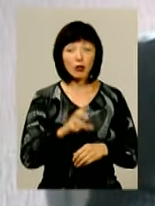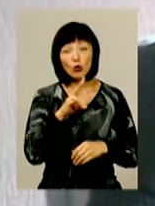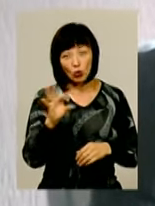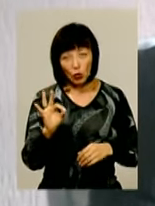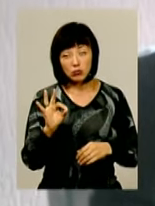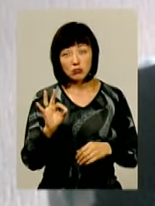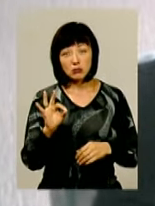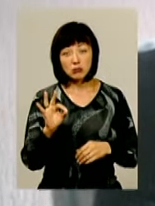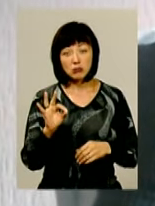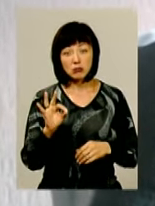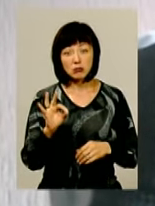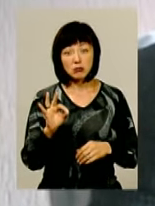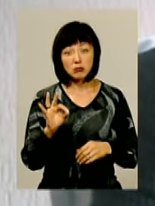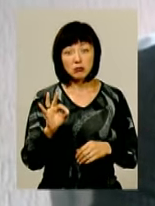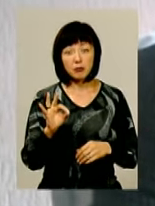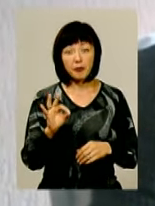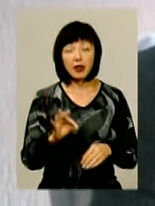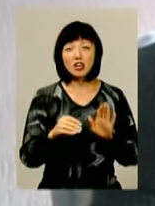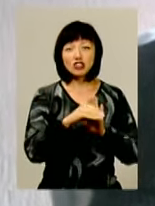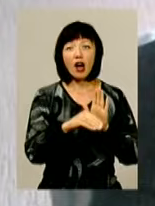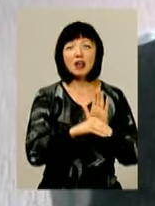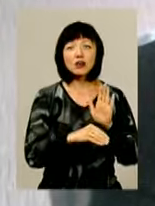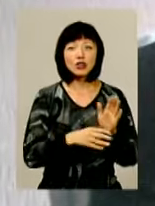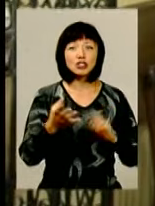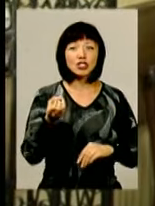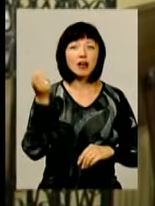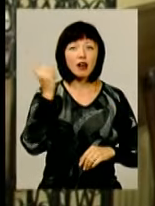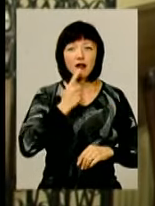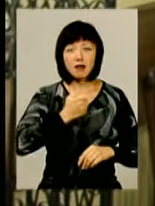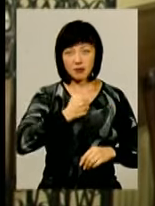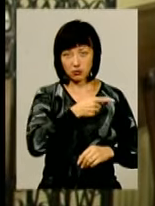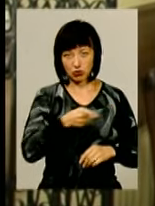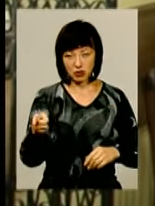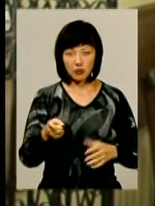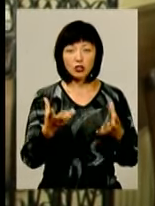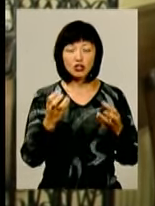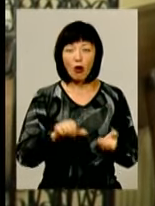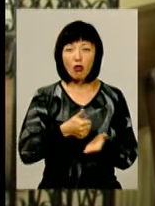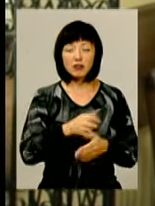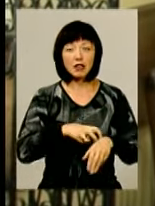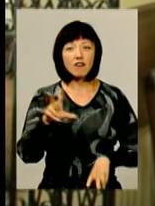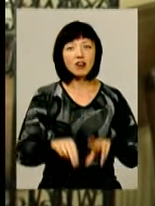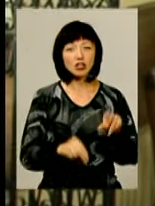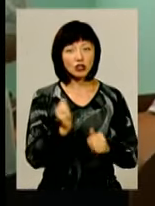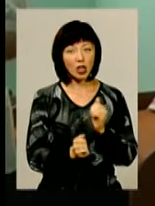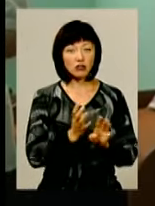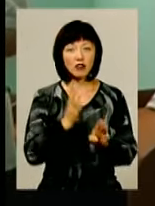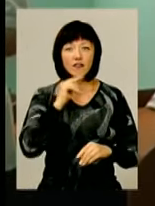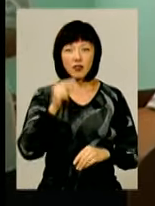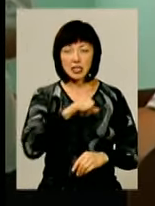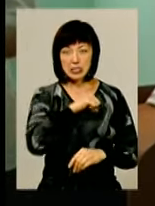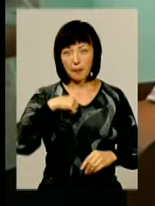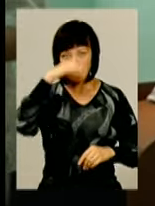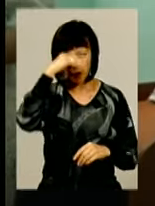Ну, наоборот, знаєте, що зараз йде скорочення штатного розкладу. Ще головний лікар вважає, що часто у чергах винні